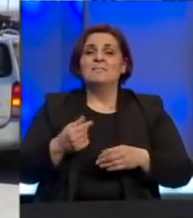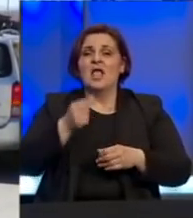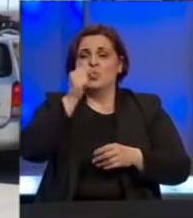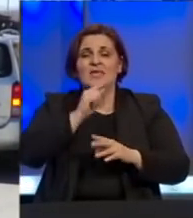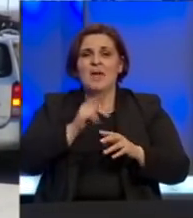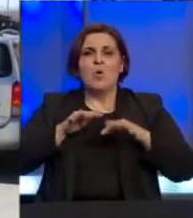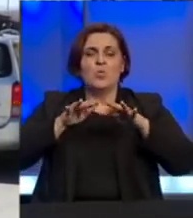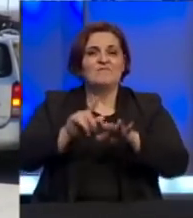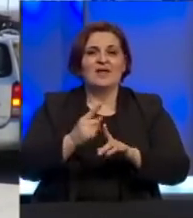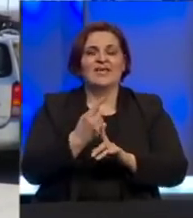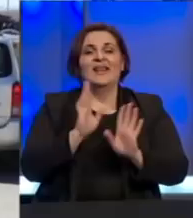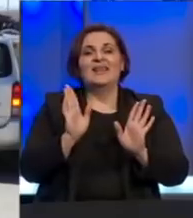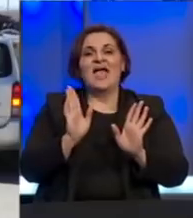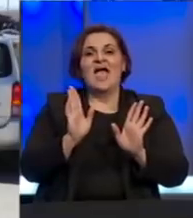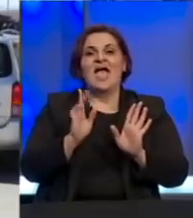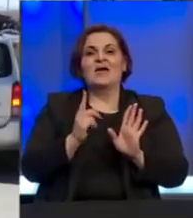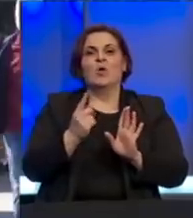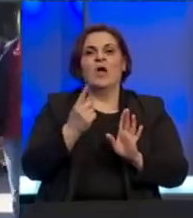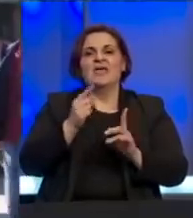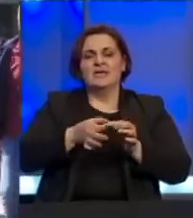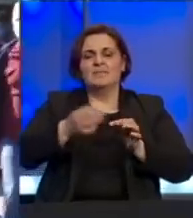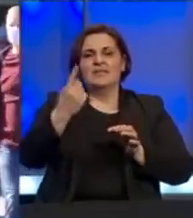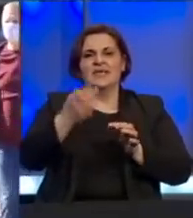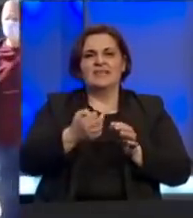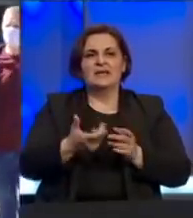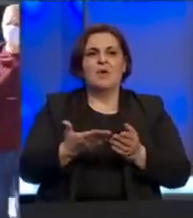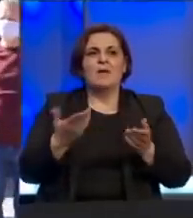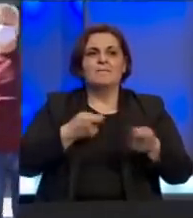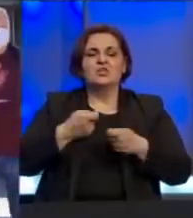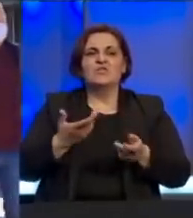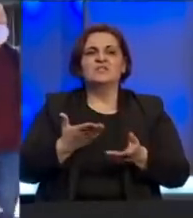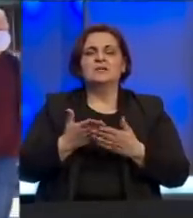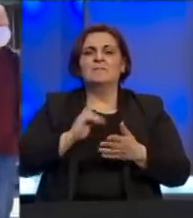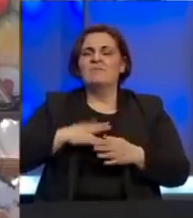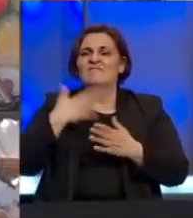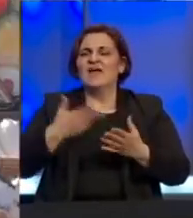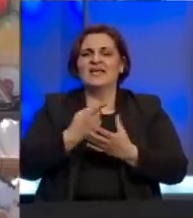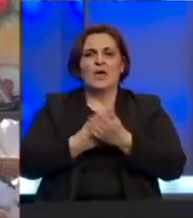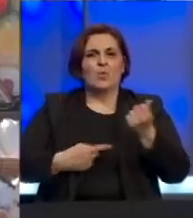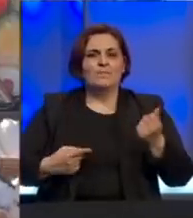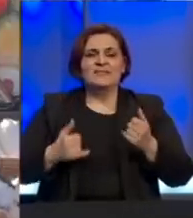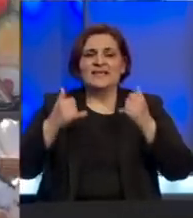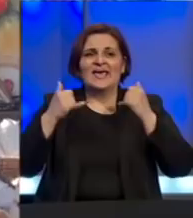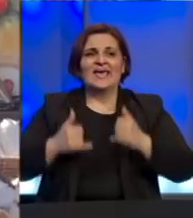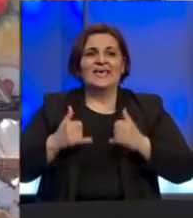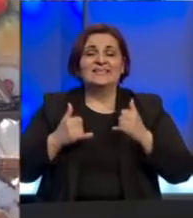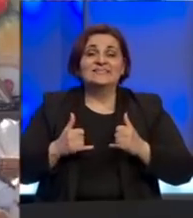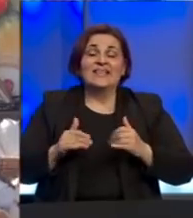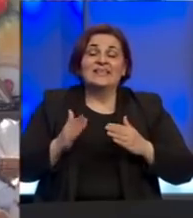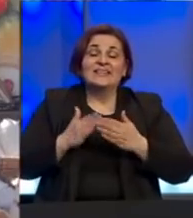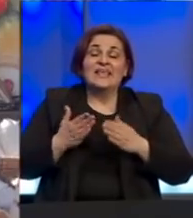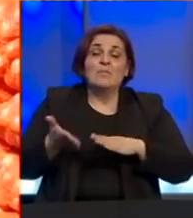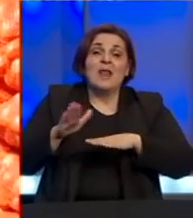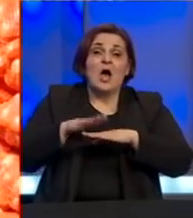kubaca na prostor pijace Prodavci su kako kažu pretrpjeli velike gubitke koje će sada nadaju se barem dijelom